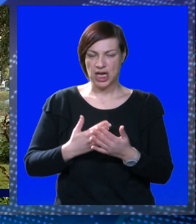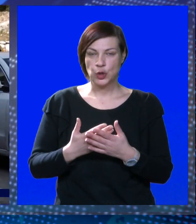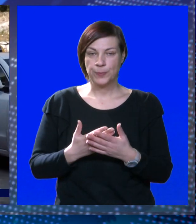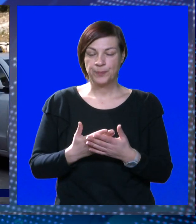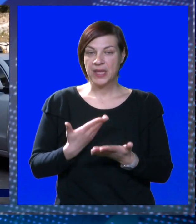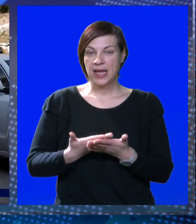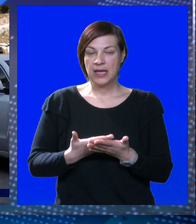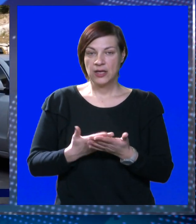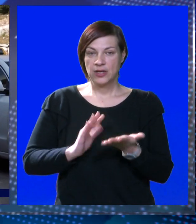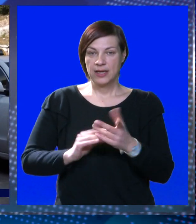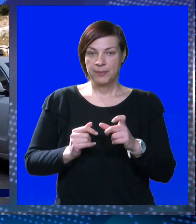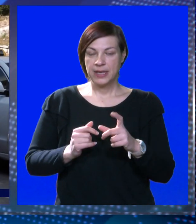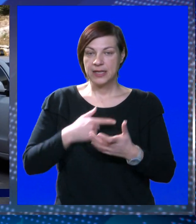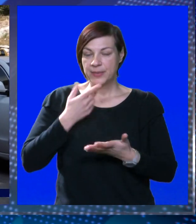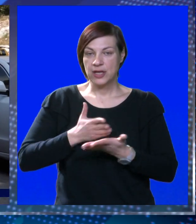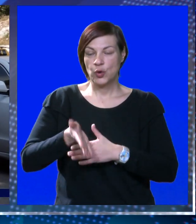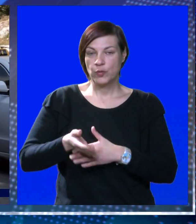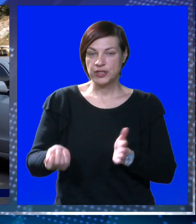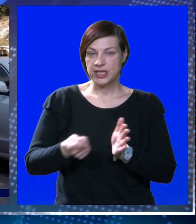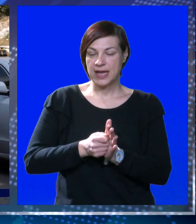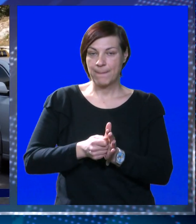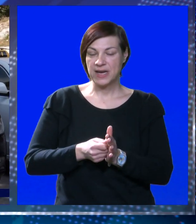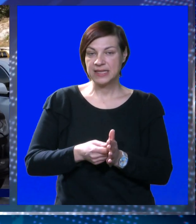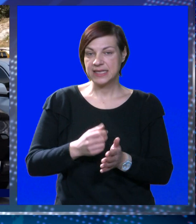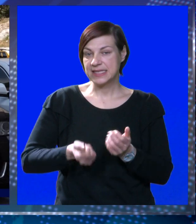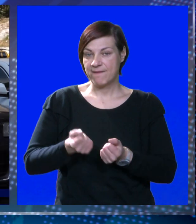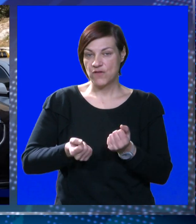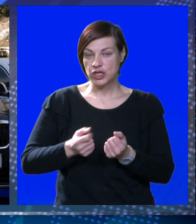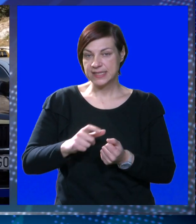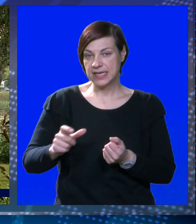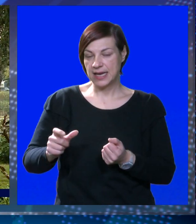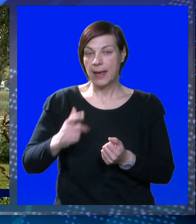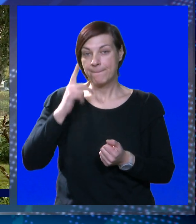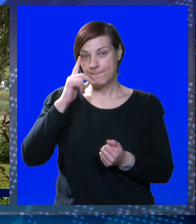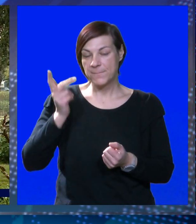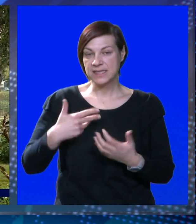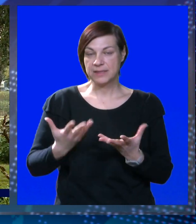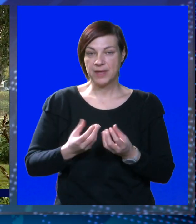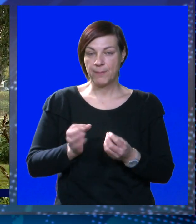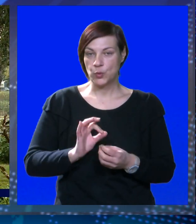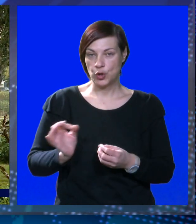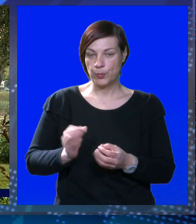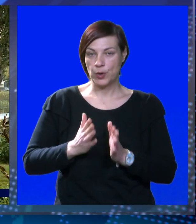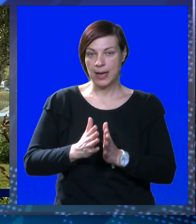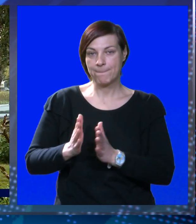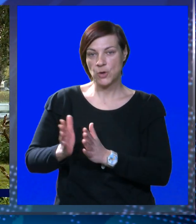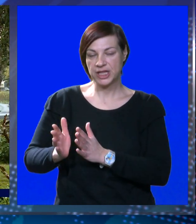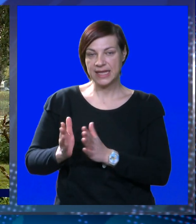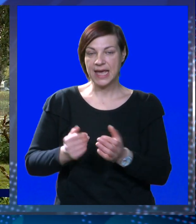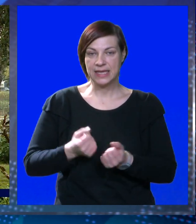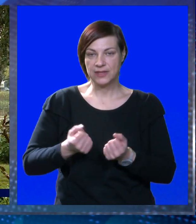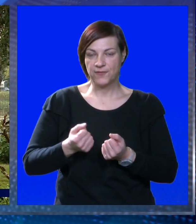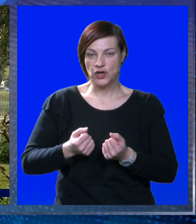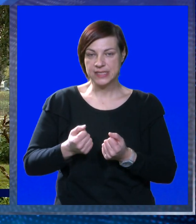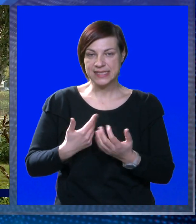smislu. Konkretno Miletić predlaže uvođenje naplete za pojedina vozila. Mislim da je puno bolje podijeliti